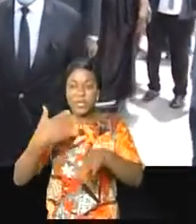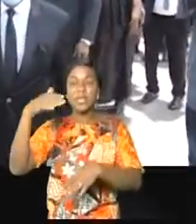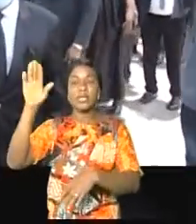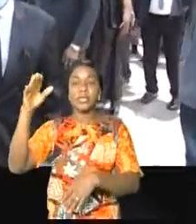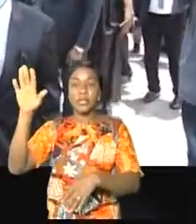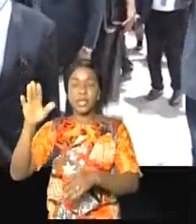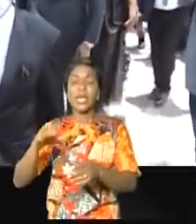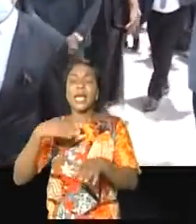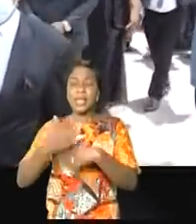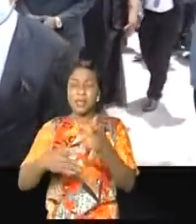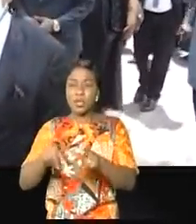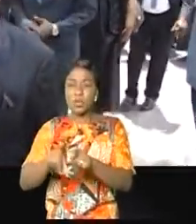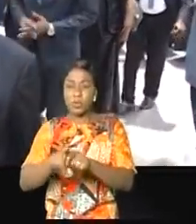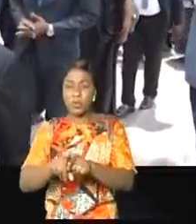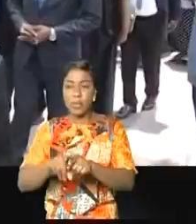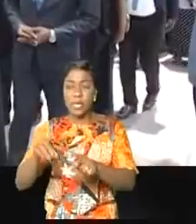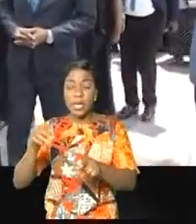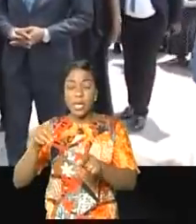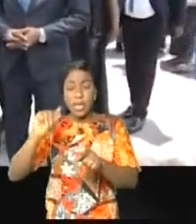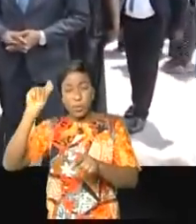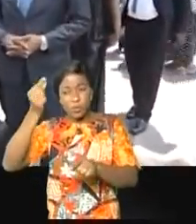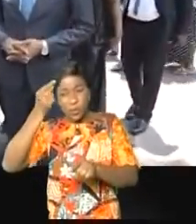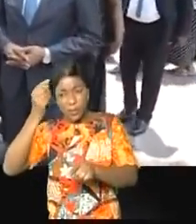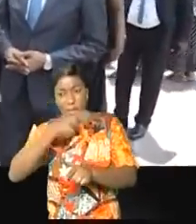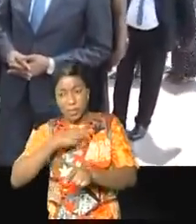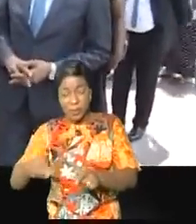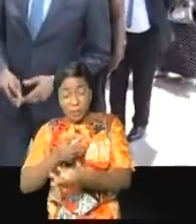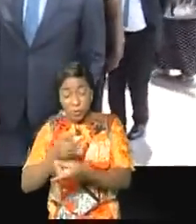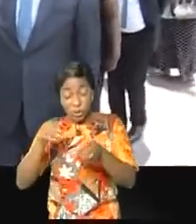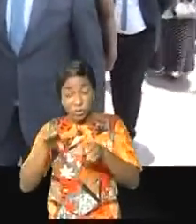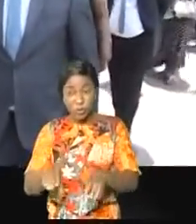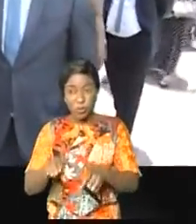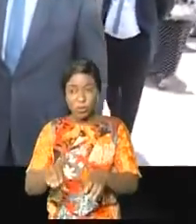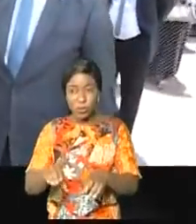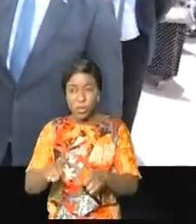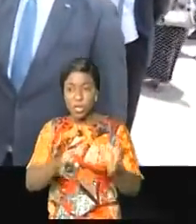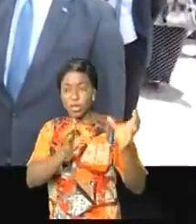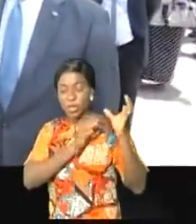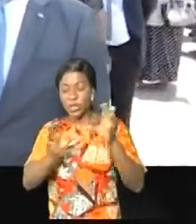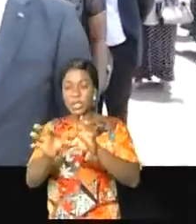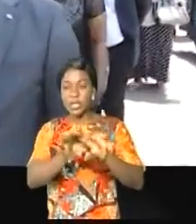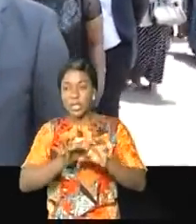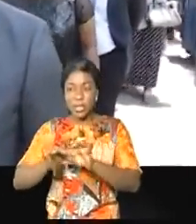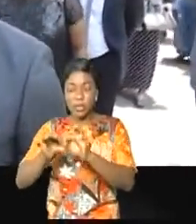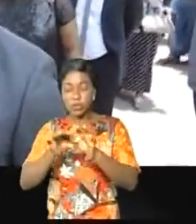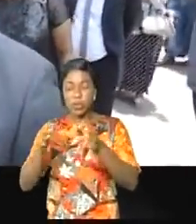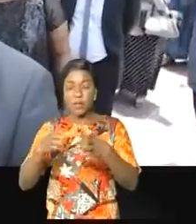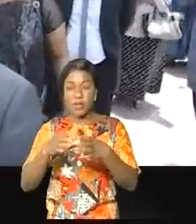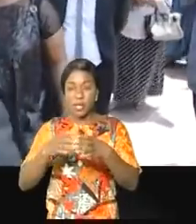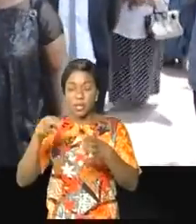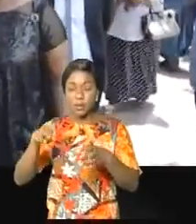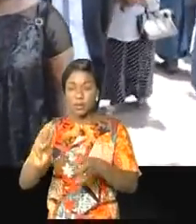Il a servi comme délégué général du gouvernement de la République démocratique du Congo en charge des relations avec la MONUQ,